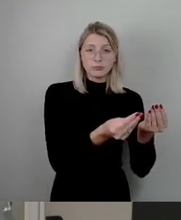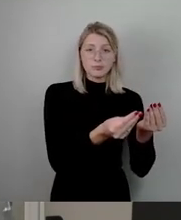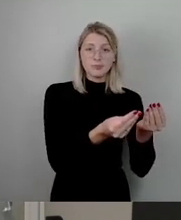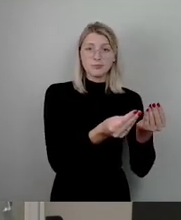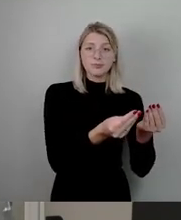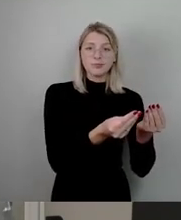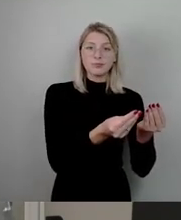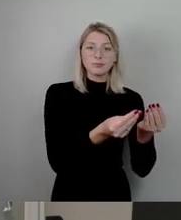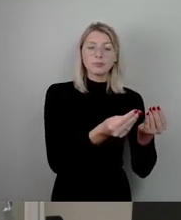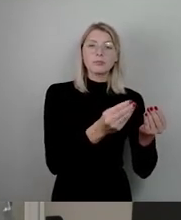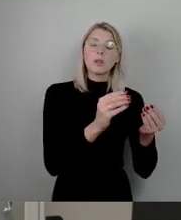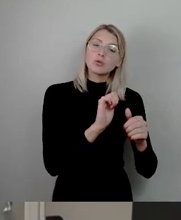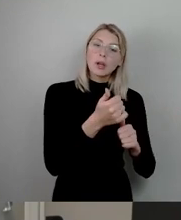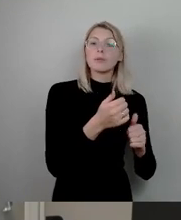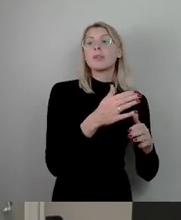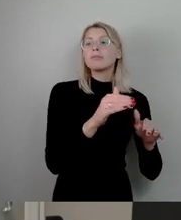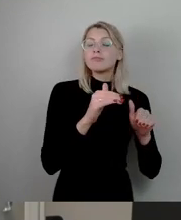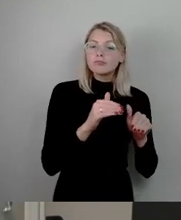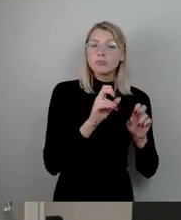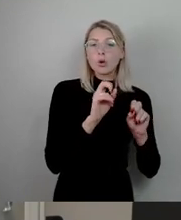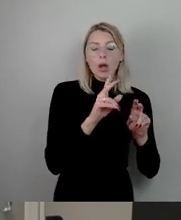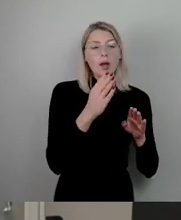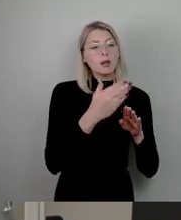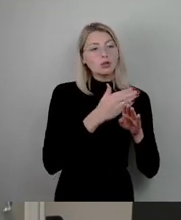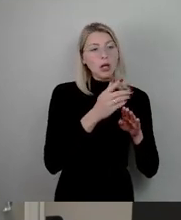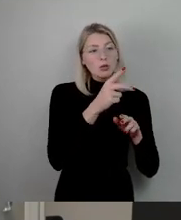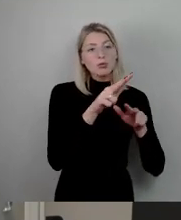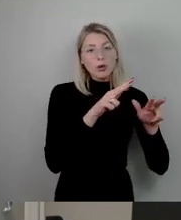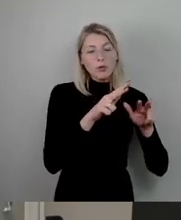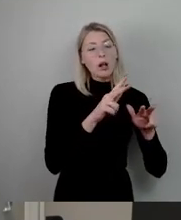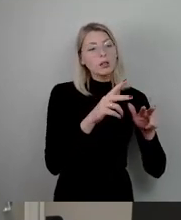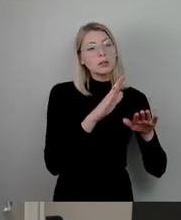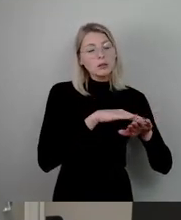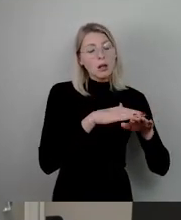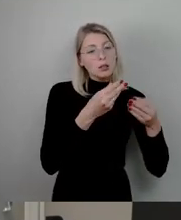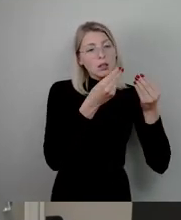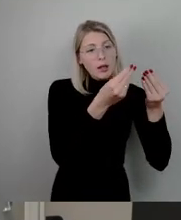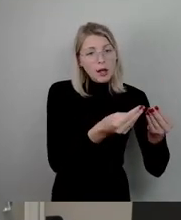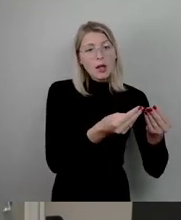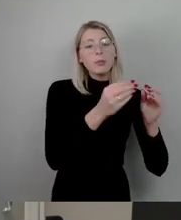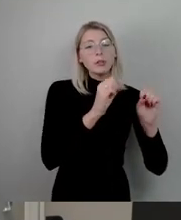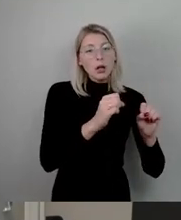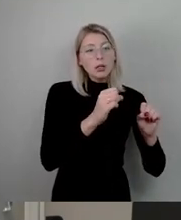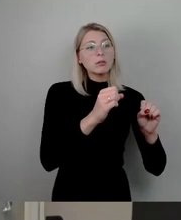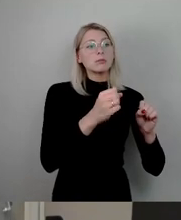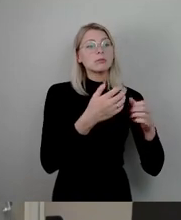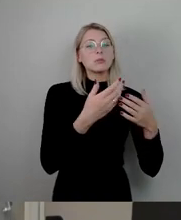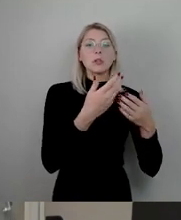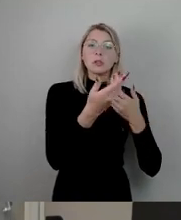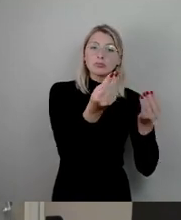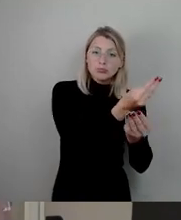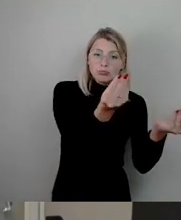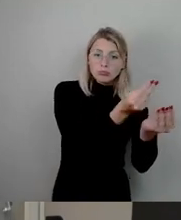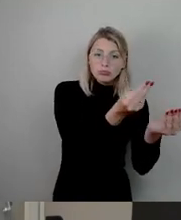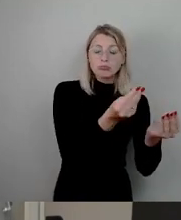zurückgestellt in der Entscheidung, um auch der Verwaltung die Gelegenheit zu geben, die nötigen Gespräche zu führen. Es